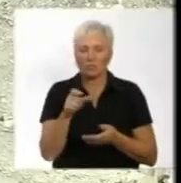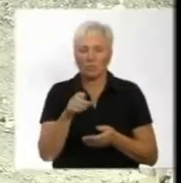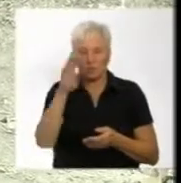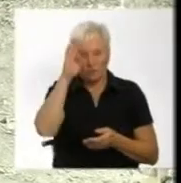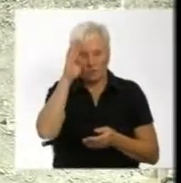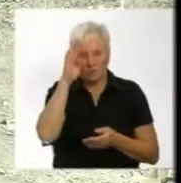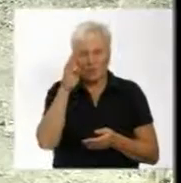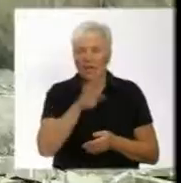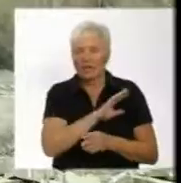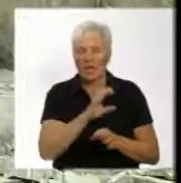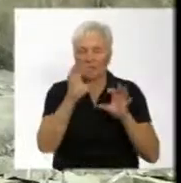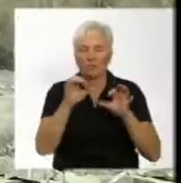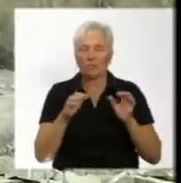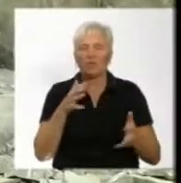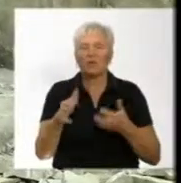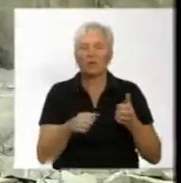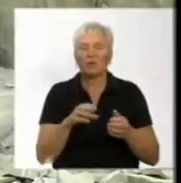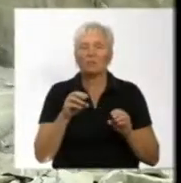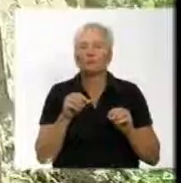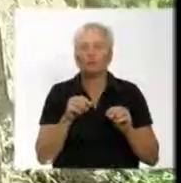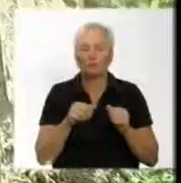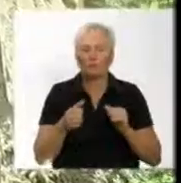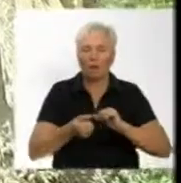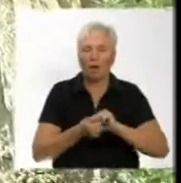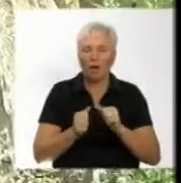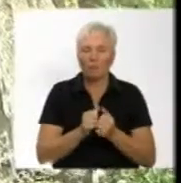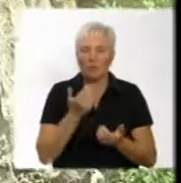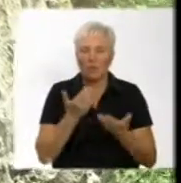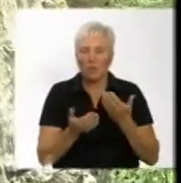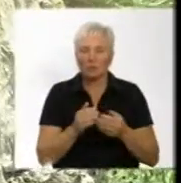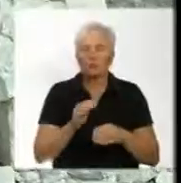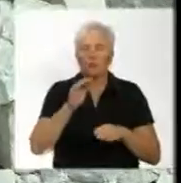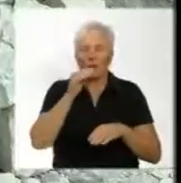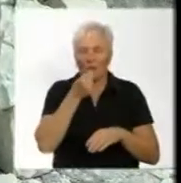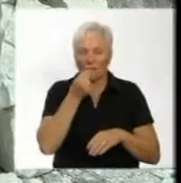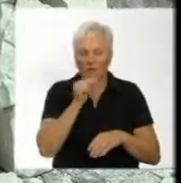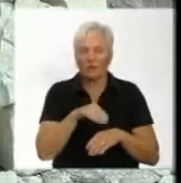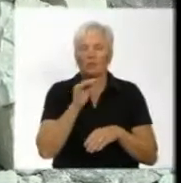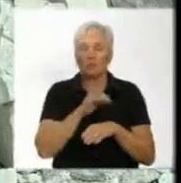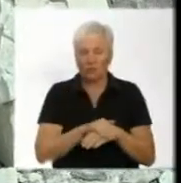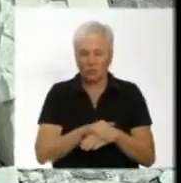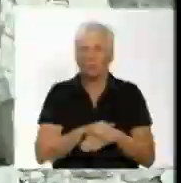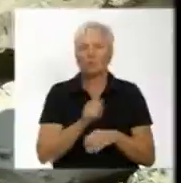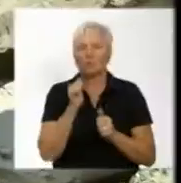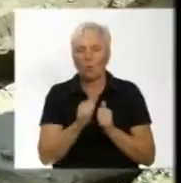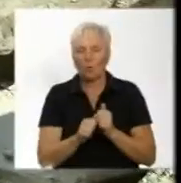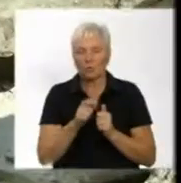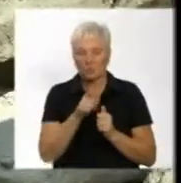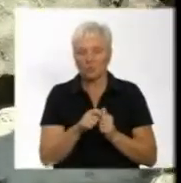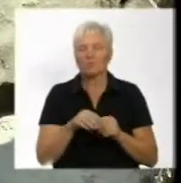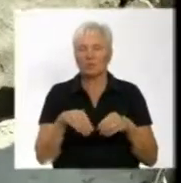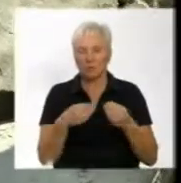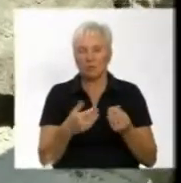закидають незаконний видобуток піщаного каменю. Якщо провину доведуть, кожен із них, окрім 136